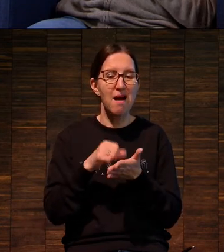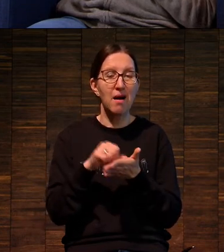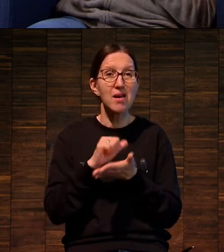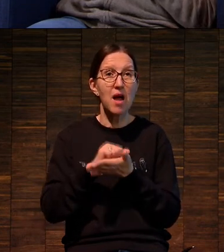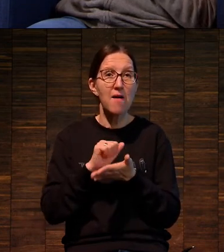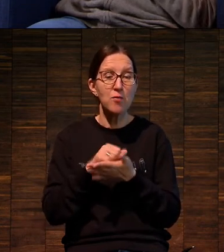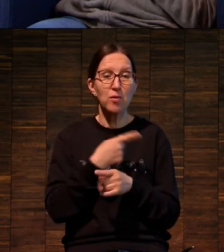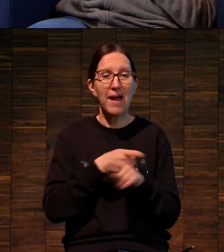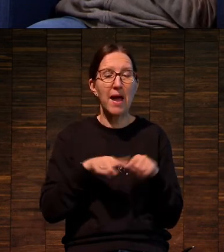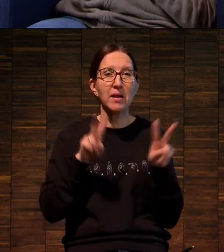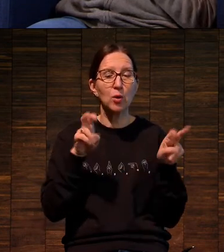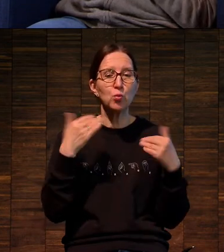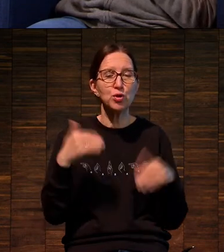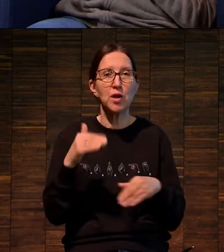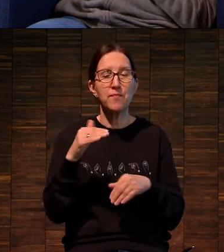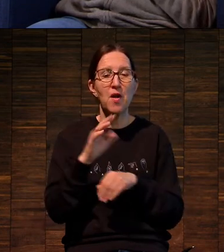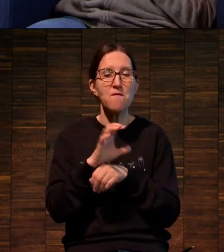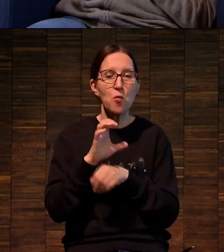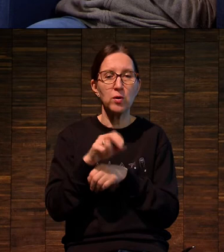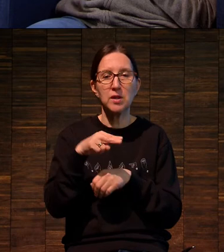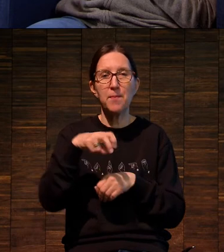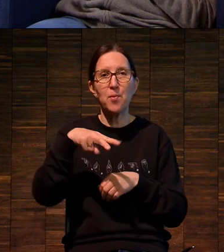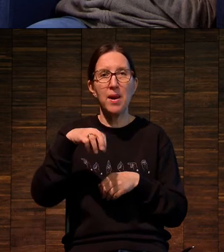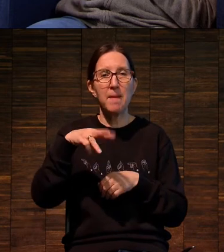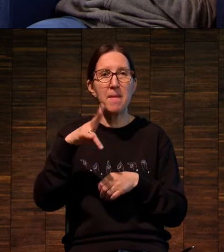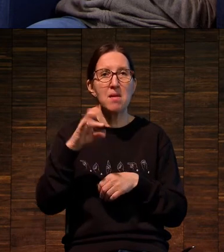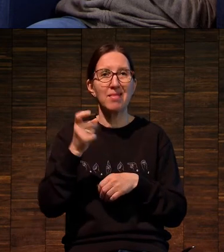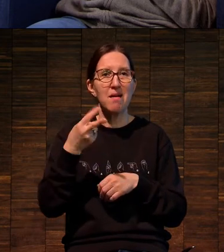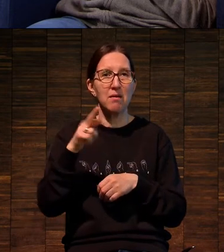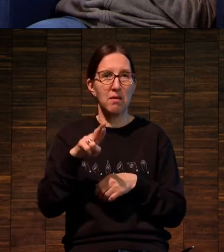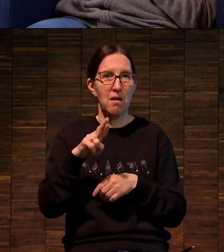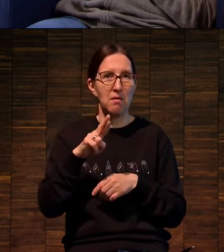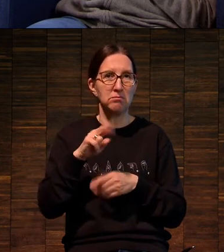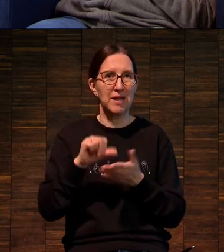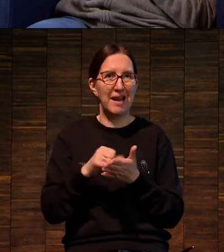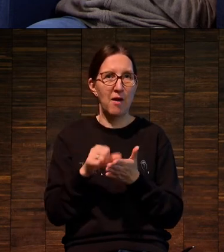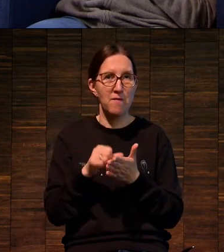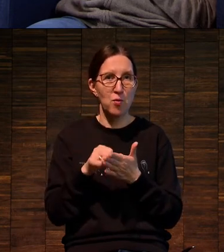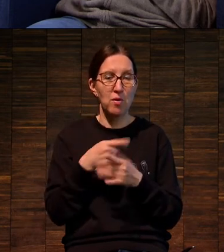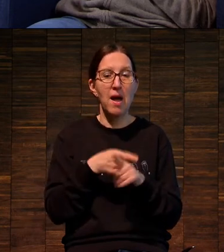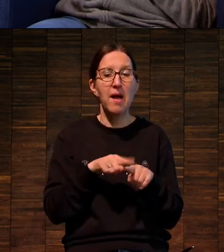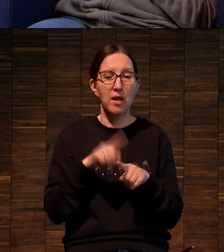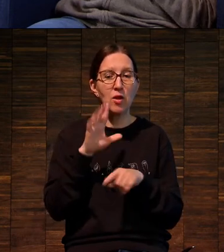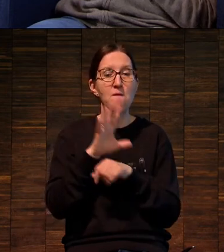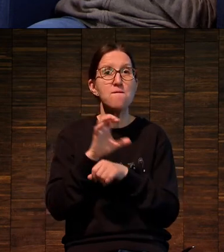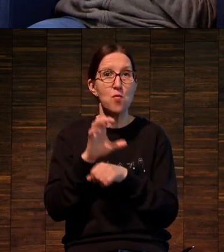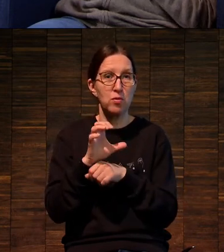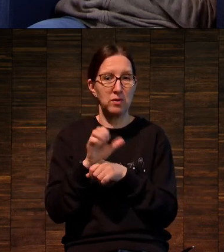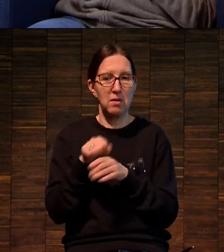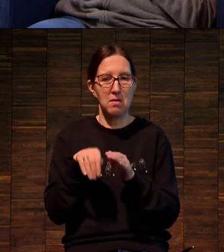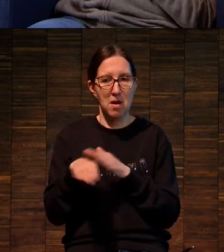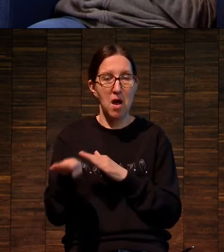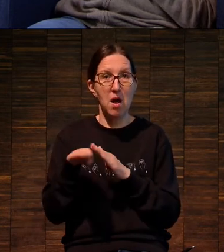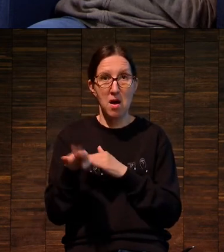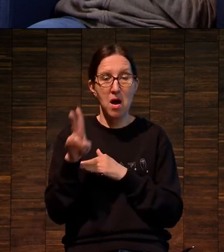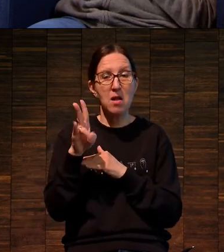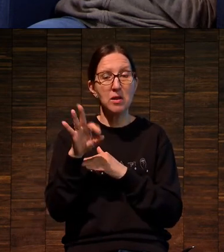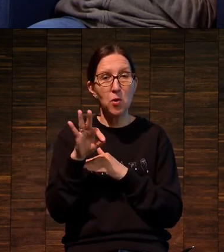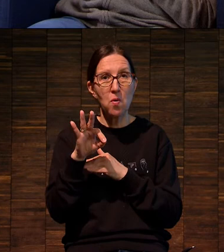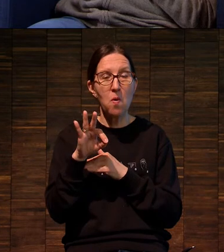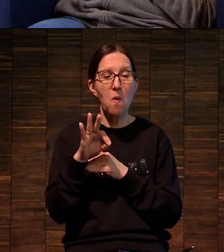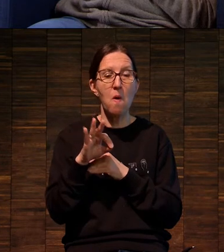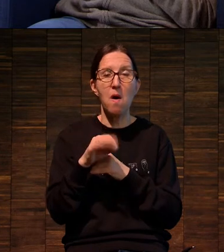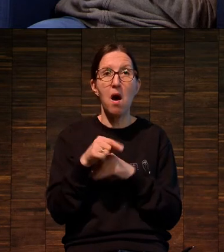Это фотополимерные гравюры в основном. То есть они сделаны фотоспособом. Но они напечатаны с